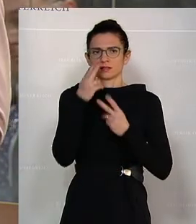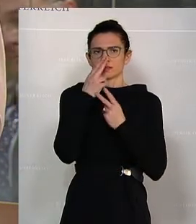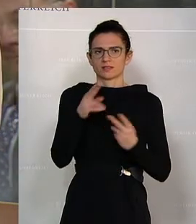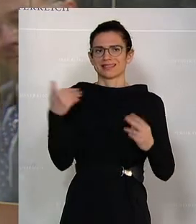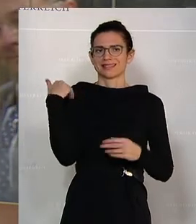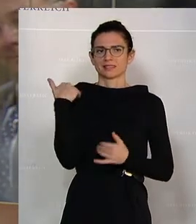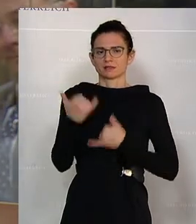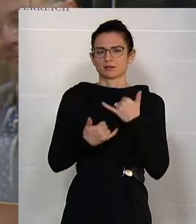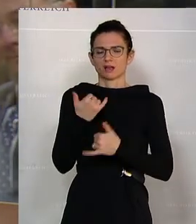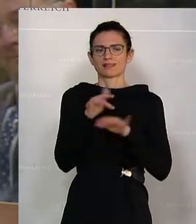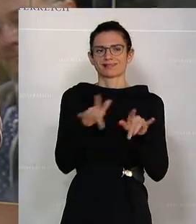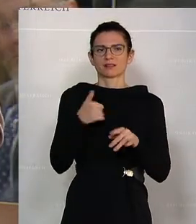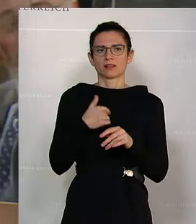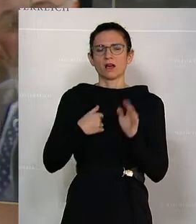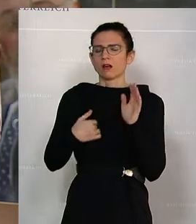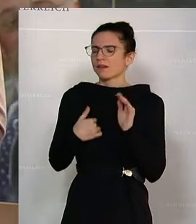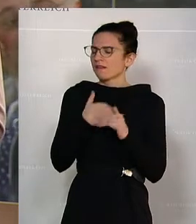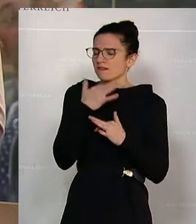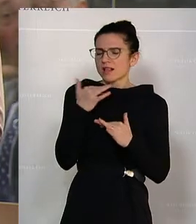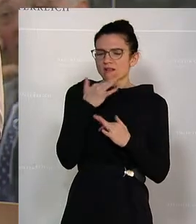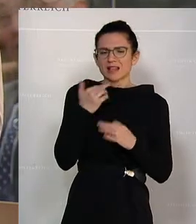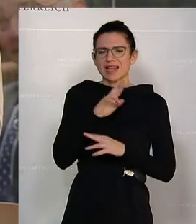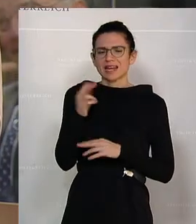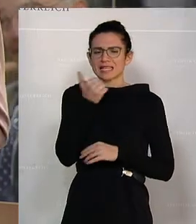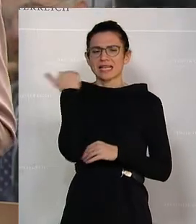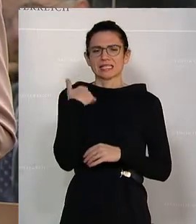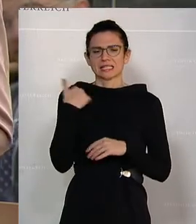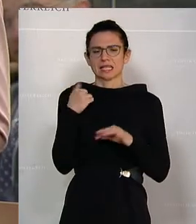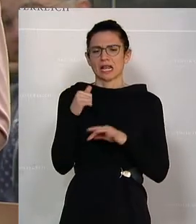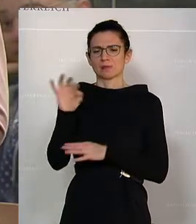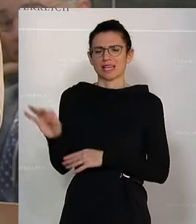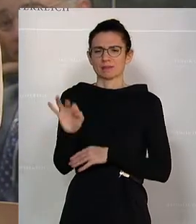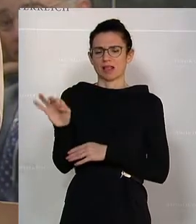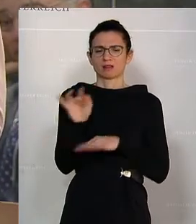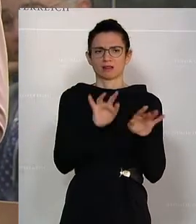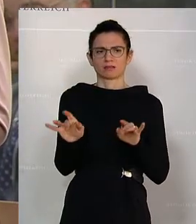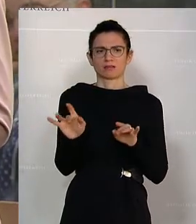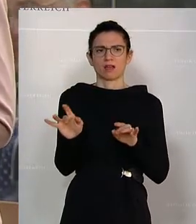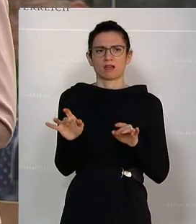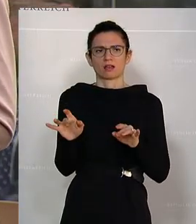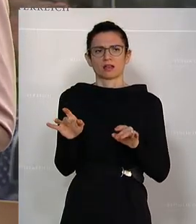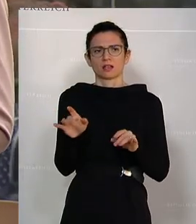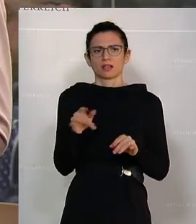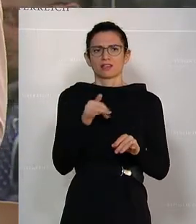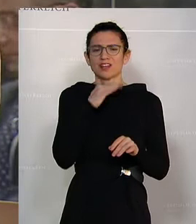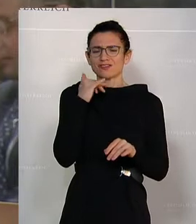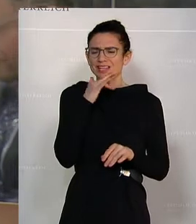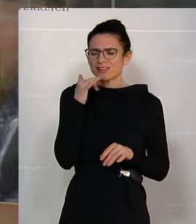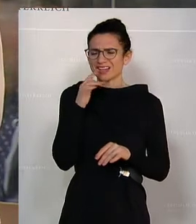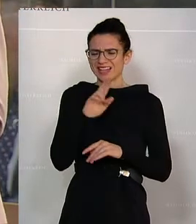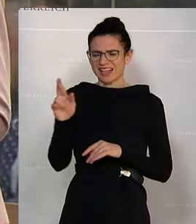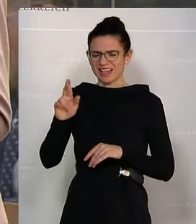letzten Jahren einen hoch an rechtsextremen Straftaten in Österreich. Wir haben eine bedrohliche Häufung von Waffenfunden in der